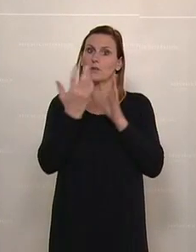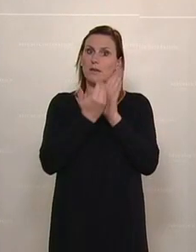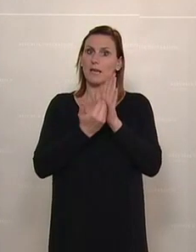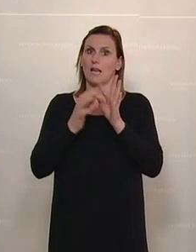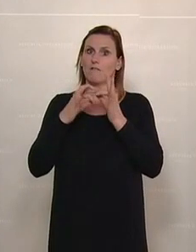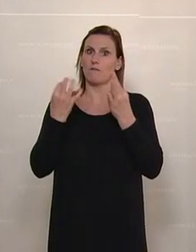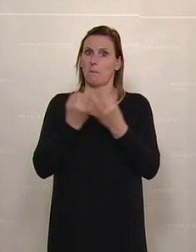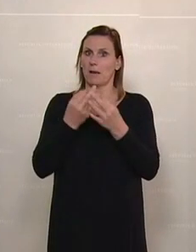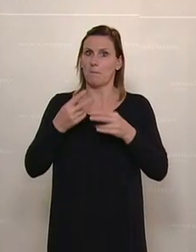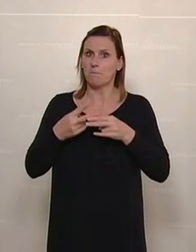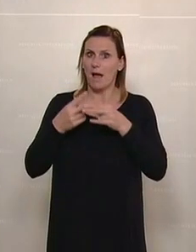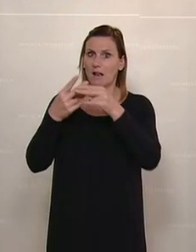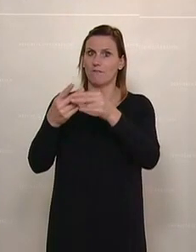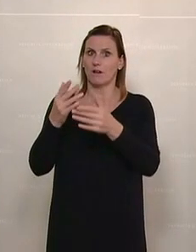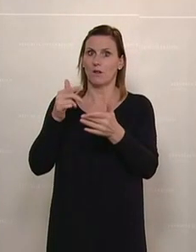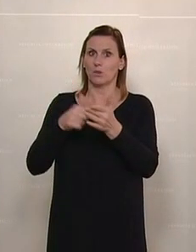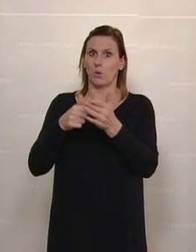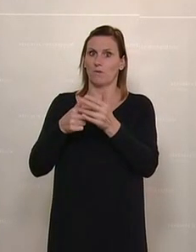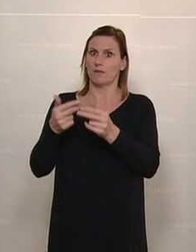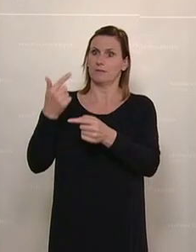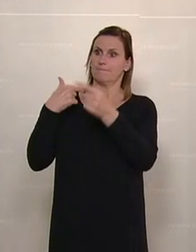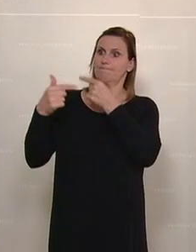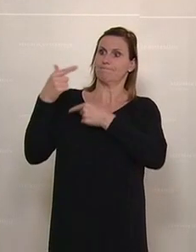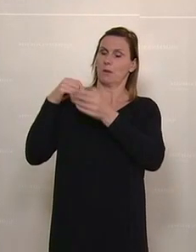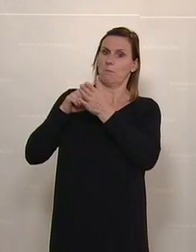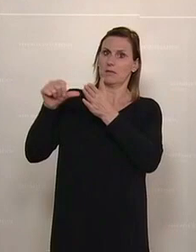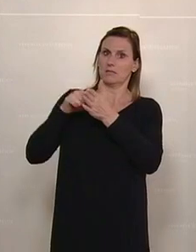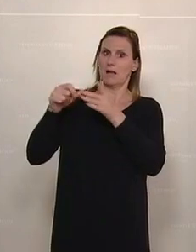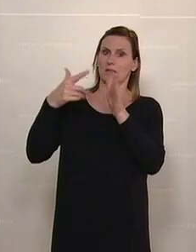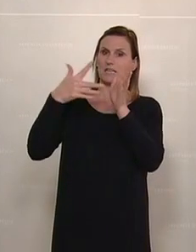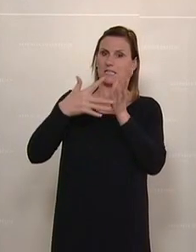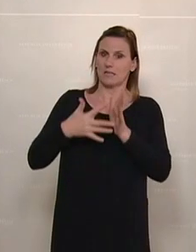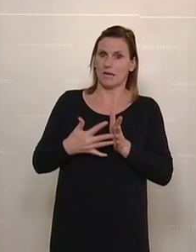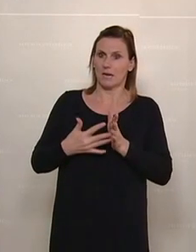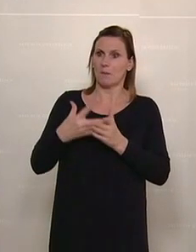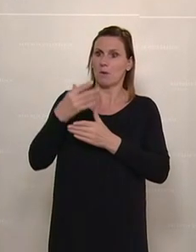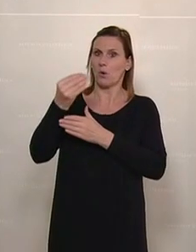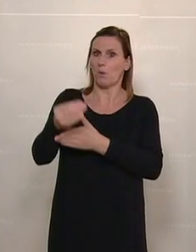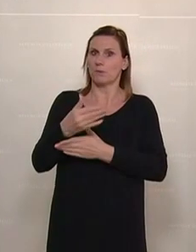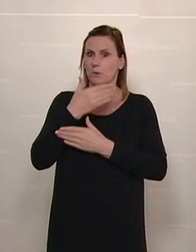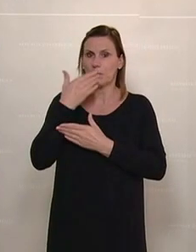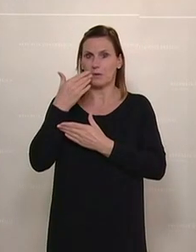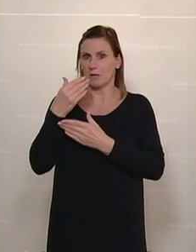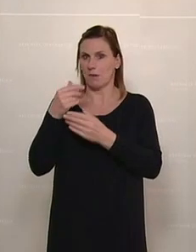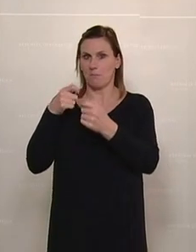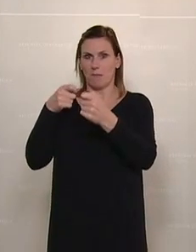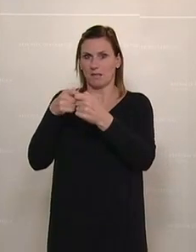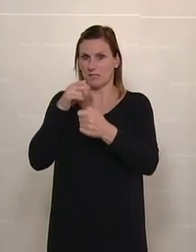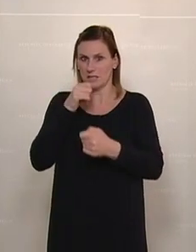Familienbeihilfe, wo rückwirkend ausbezahlt wird, obwohl die Kriterien für die Zuerkennung nicht mehr gegeben sind.